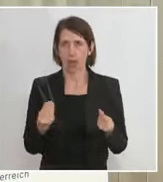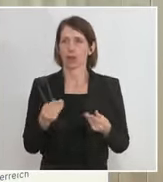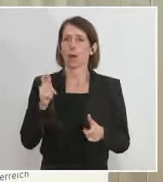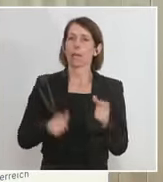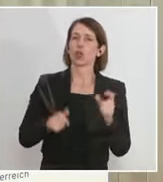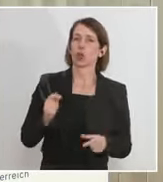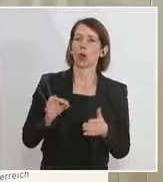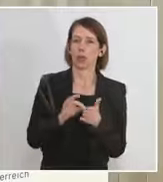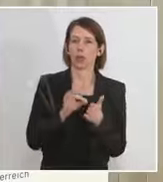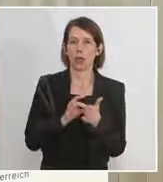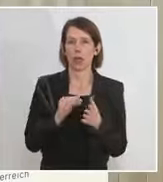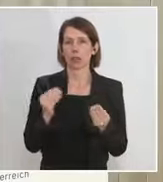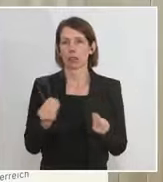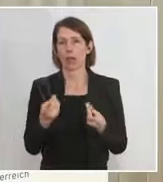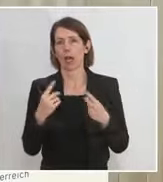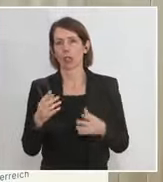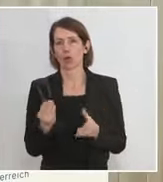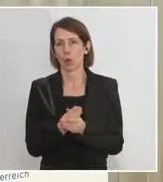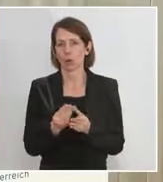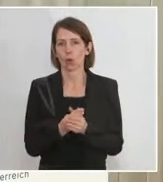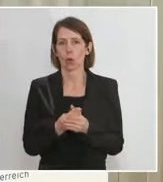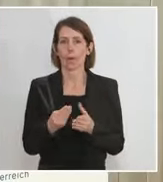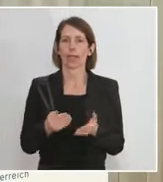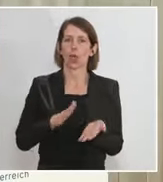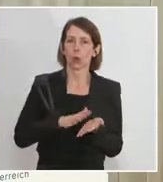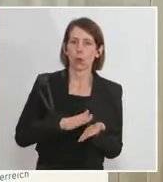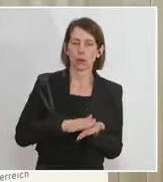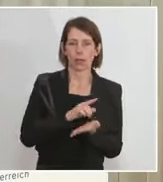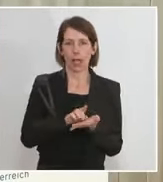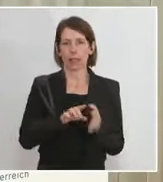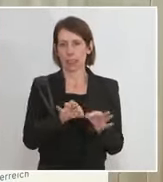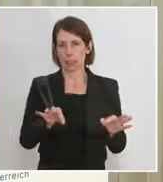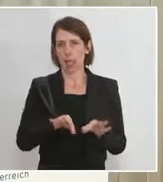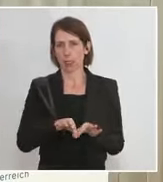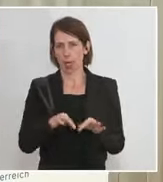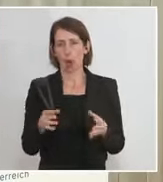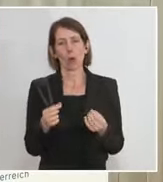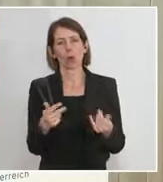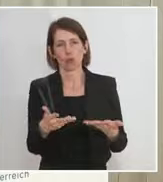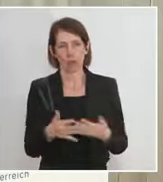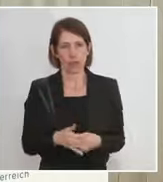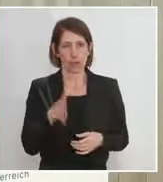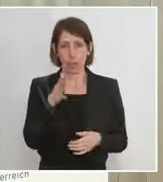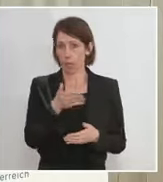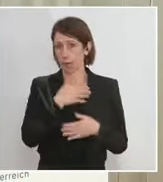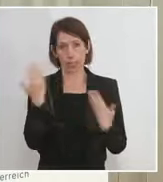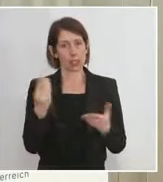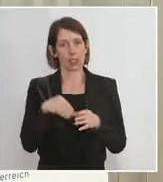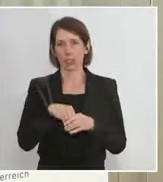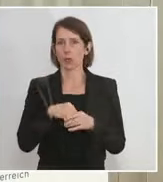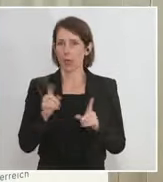Art des Dokuments, den Gültigkeitszeitraum zum Beispiel etc. Es wird weder gespeichert, sehr wichtig aus